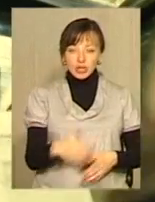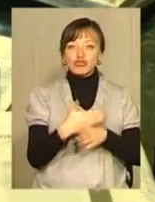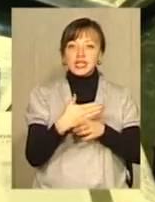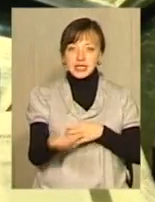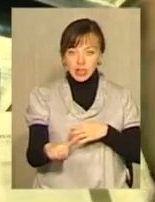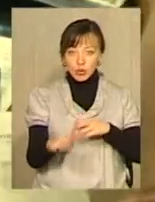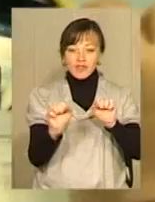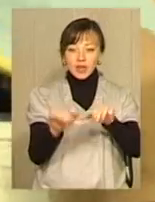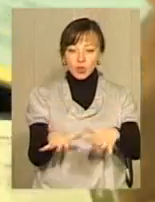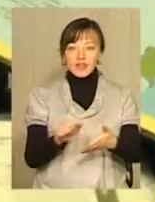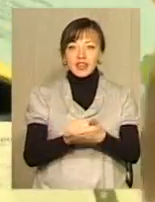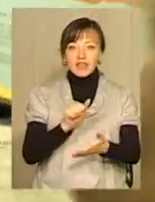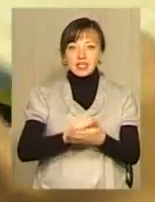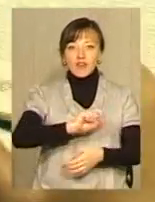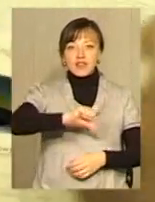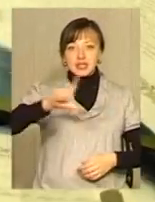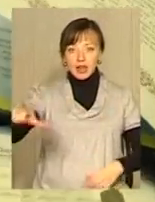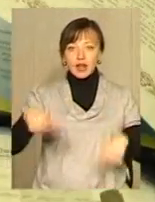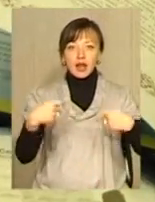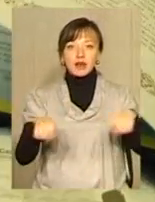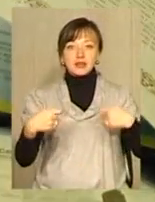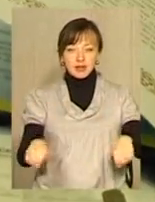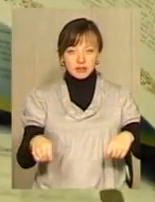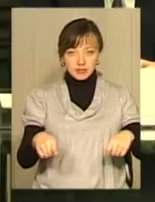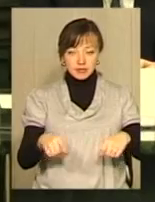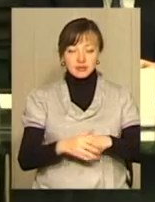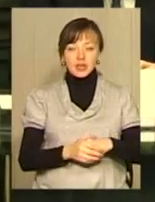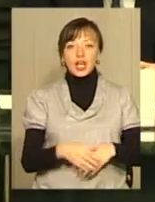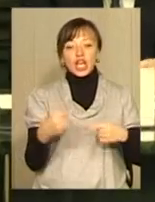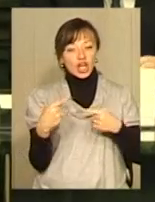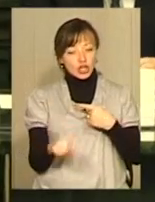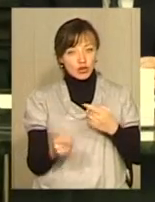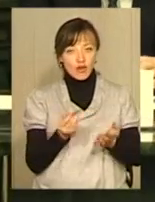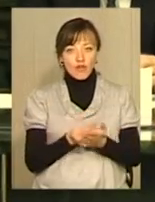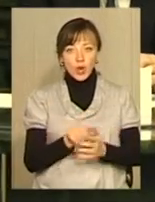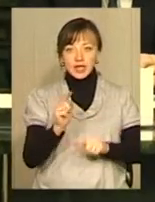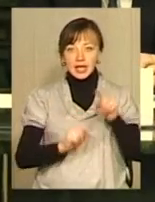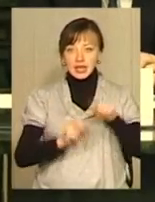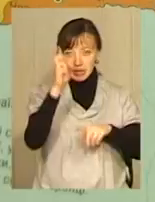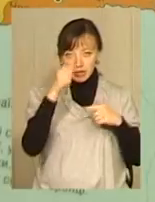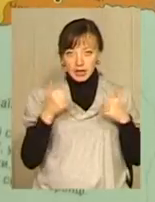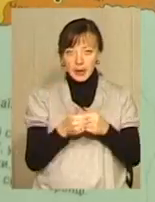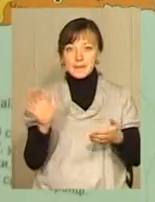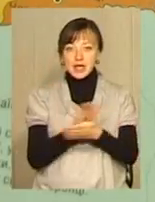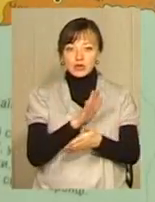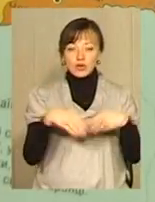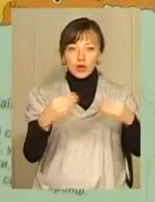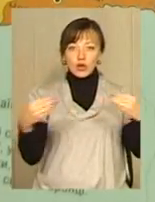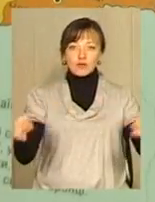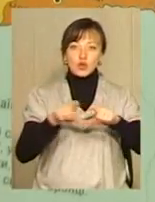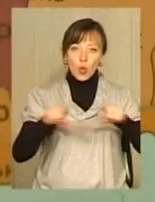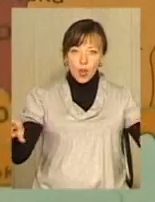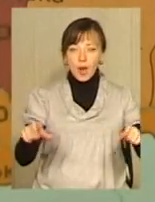Частину його віддають видавництву «Веселка» для реалізації в торговій мережі. Іншу фонд «Рідна країна» безкоштовно розповсюдить у школах,